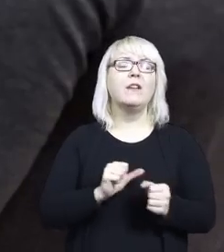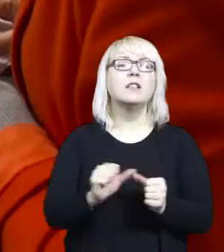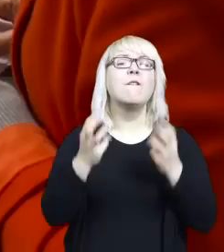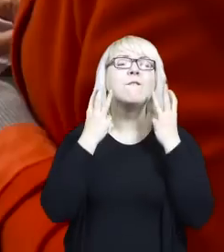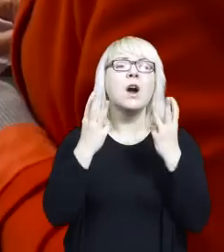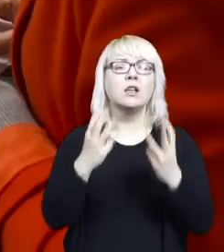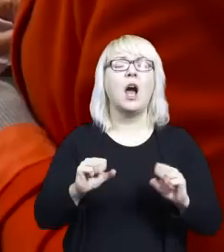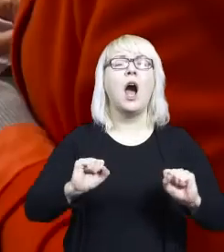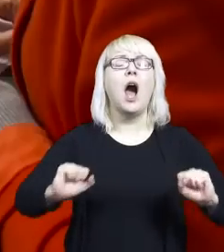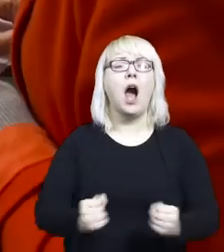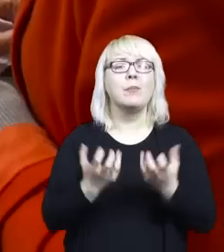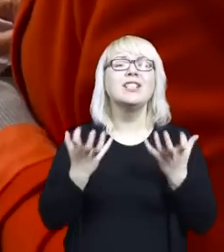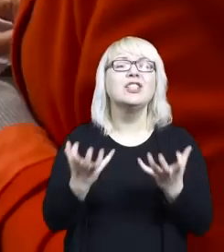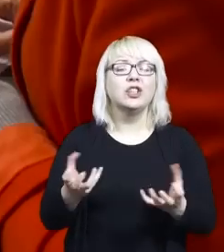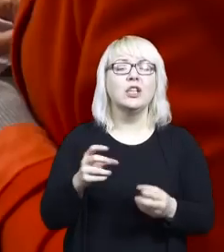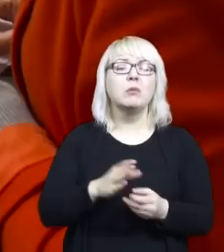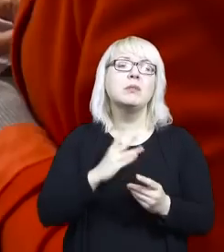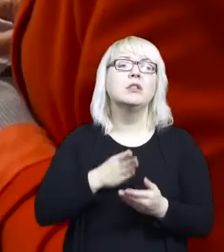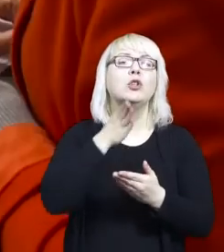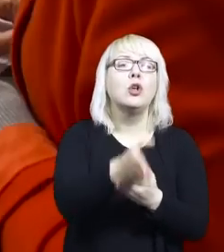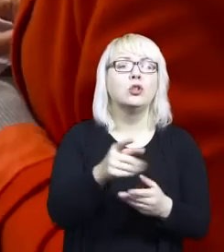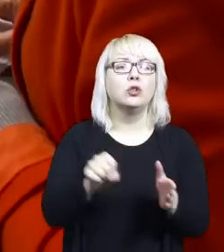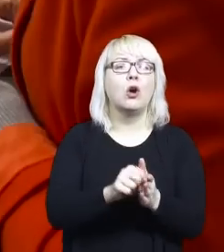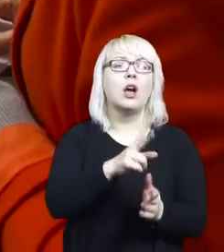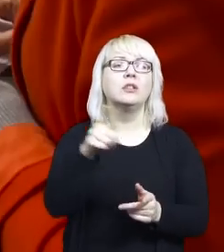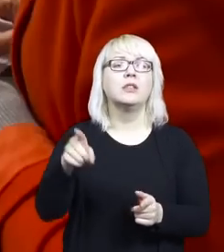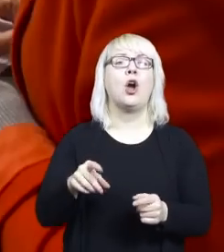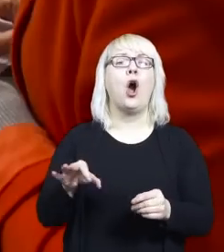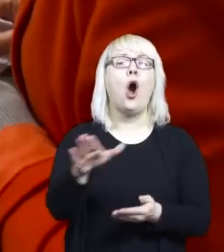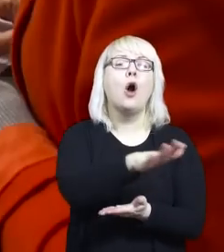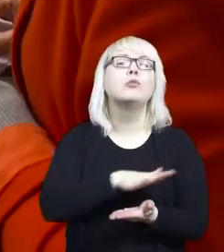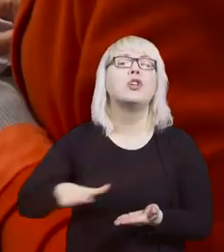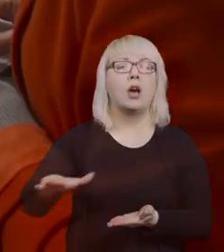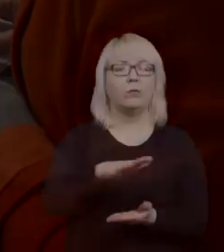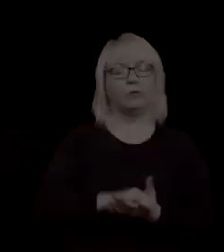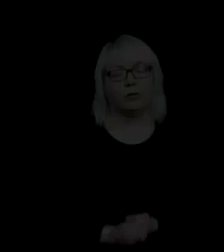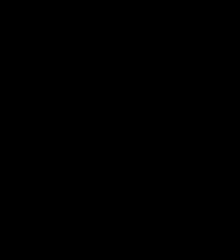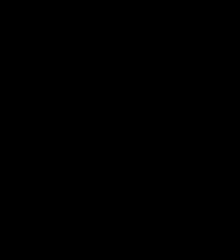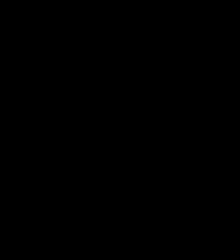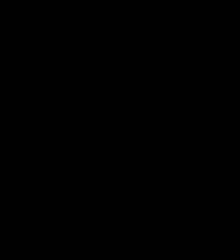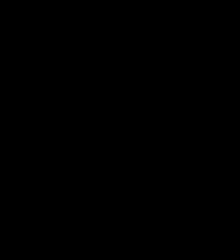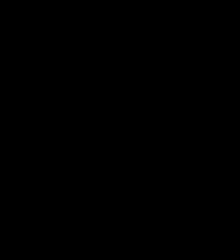znacznie szerszy i tak naprawdę chodzi bardziej o to, żeby chcieć do każdego z tych obszarów dotrzeć.